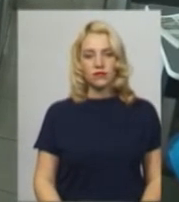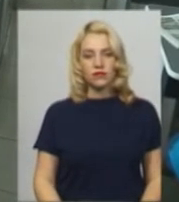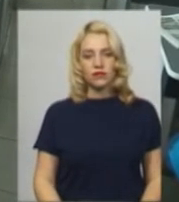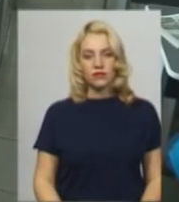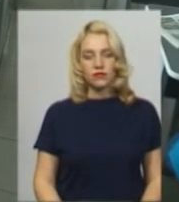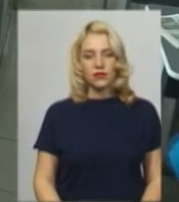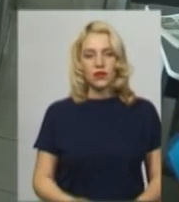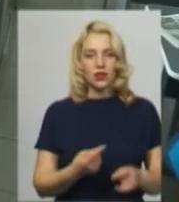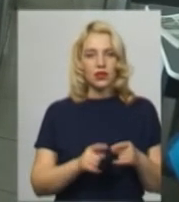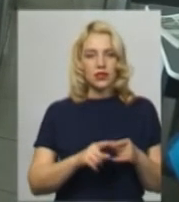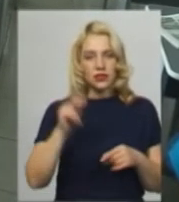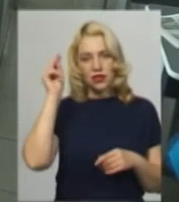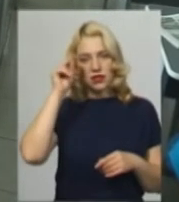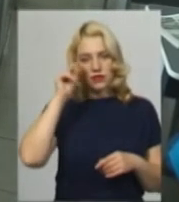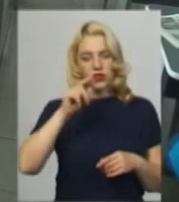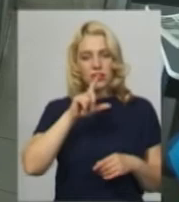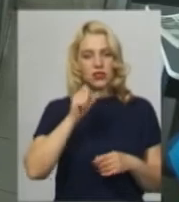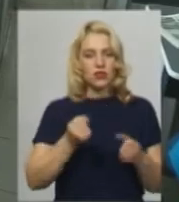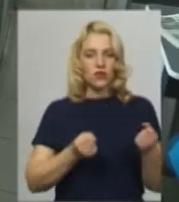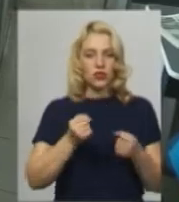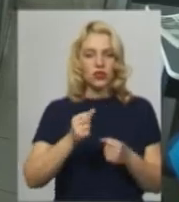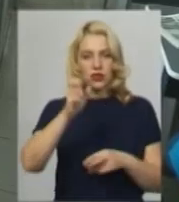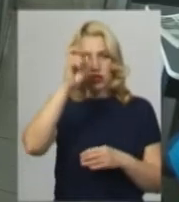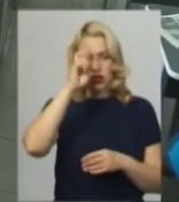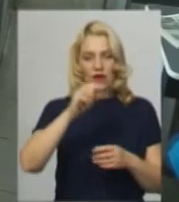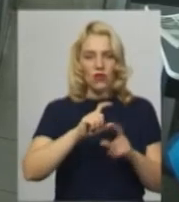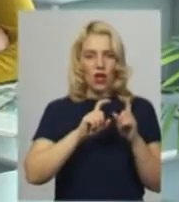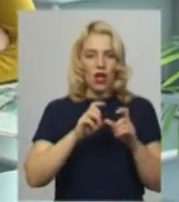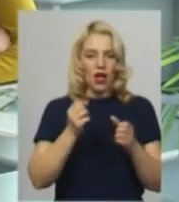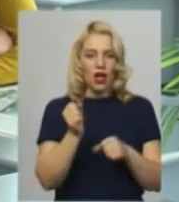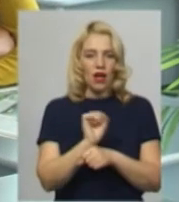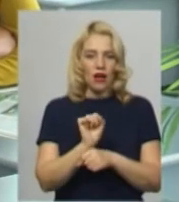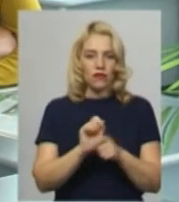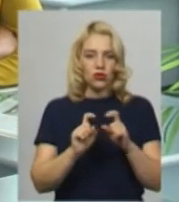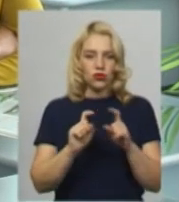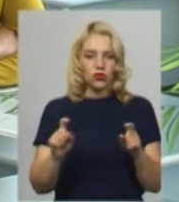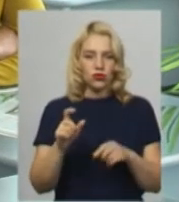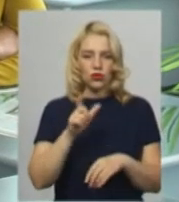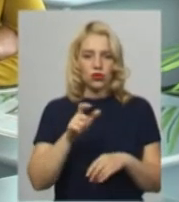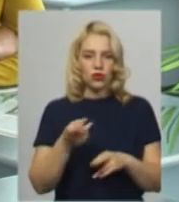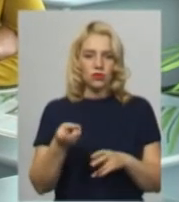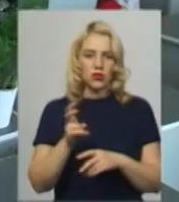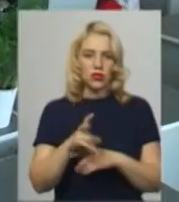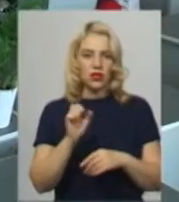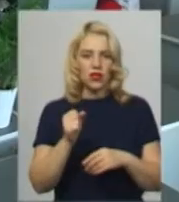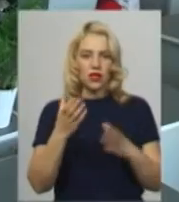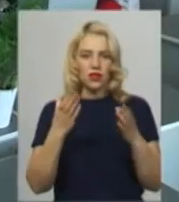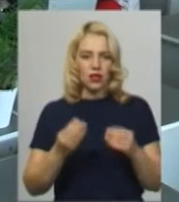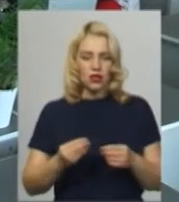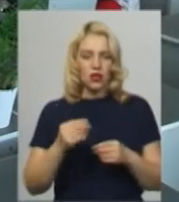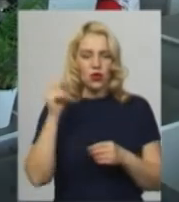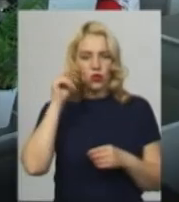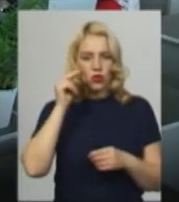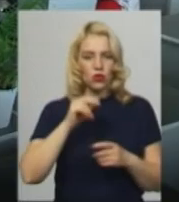Це теоретичні заняття з водіння в одній із державних автошкіл обласного центру. Слухачі прийшли на денні уроки автошколи. Дуже